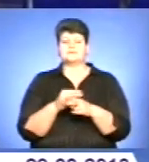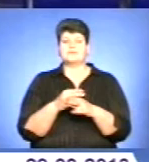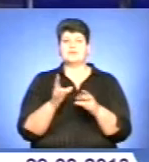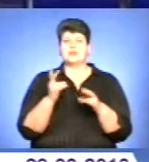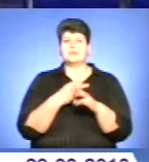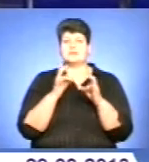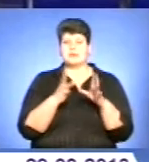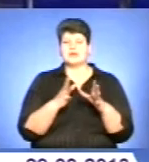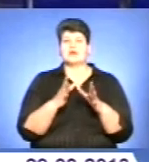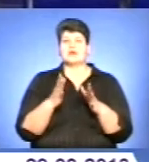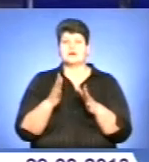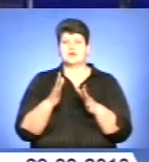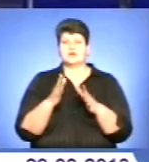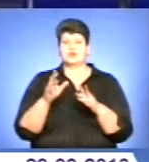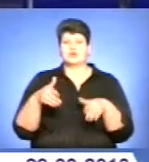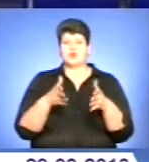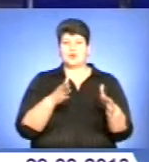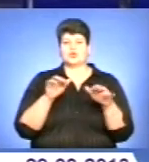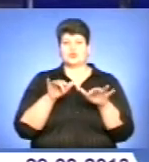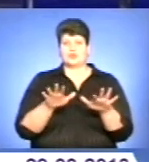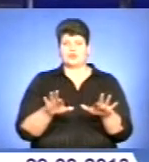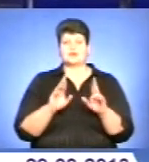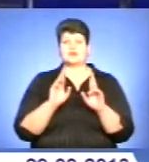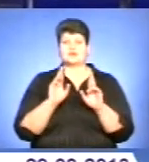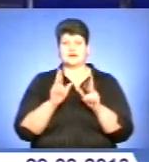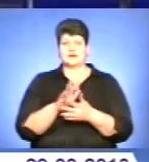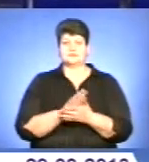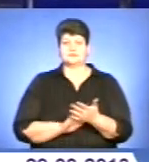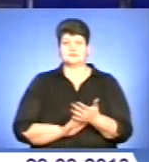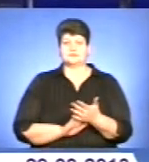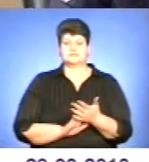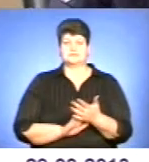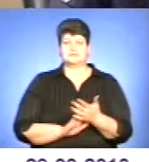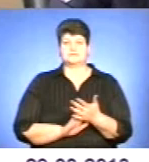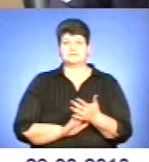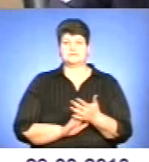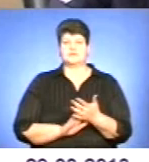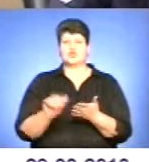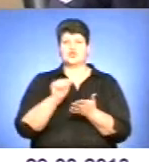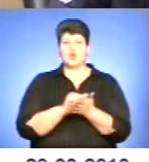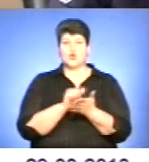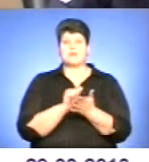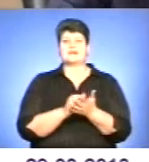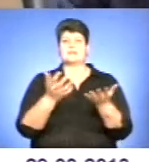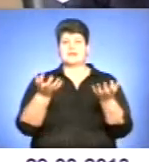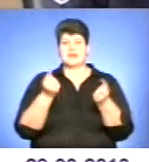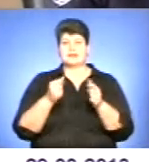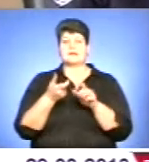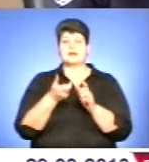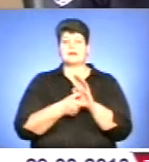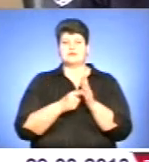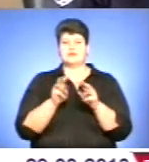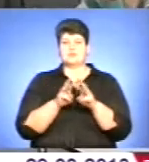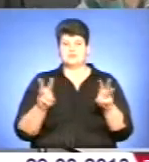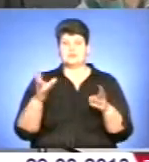Як убезпечити пасажирів і водіїв від ДТП, знає Валентина Павлишин. Документ, прийнятий Кабміном, передбачає чимало